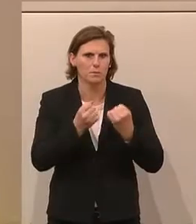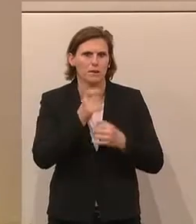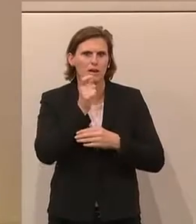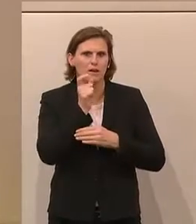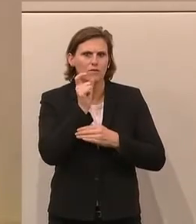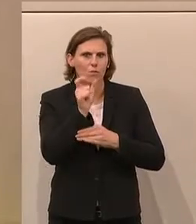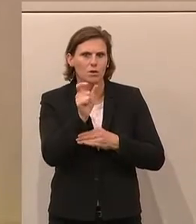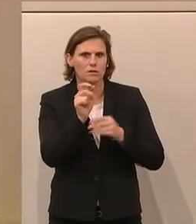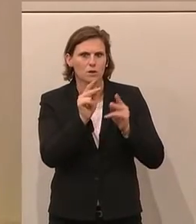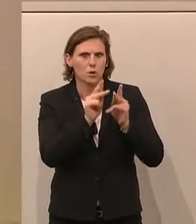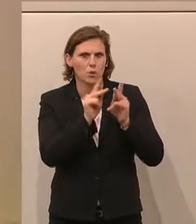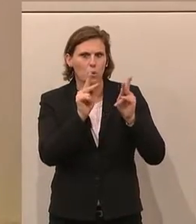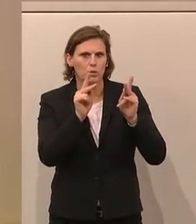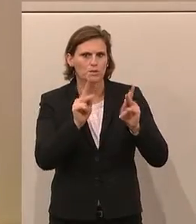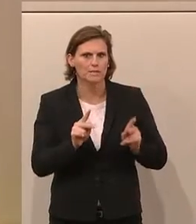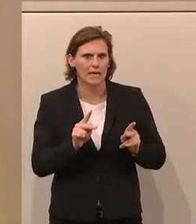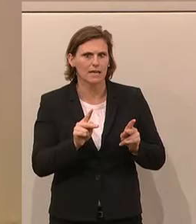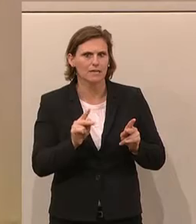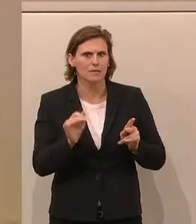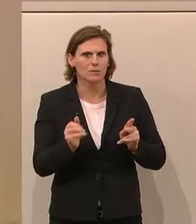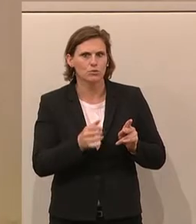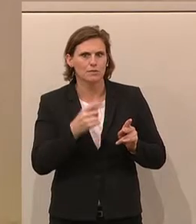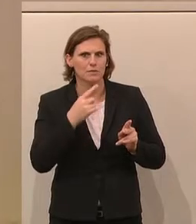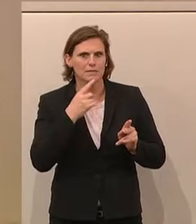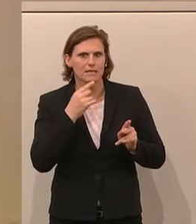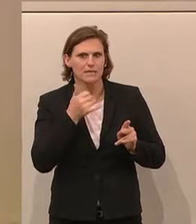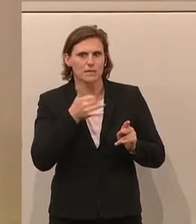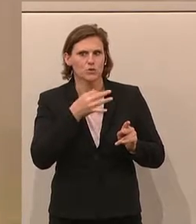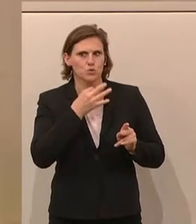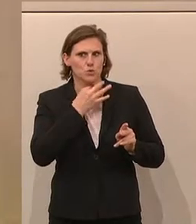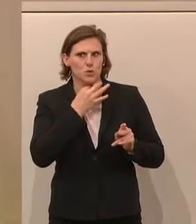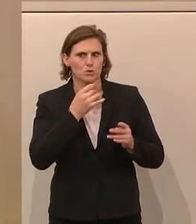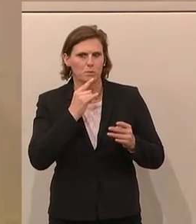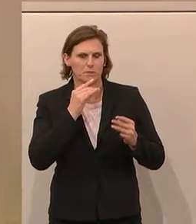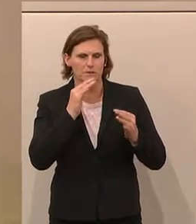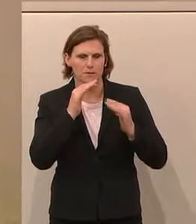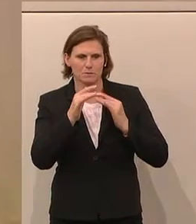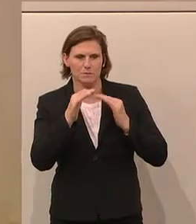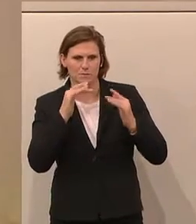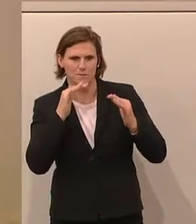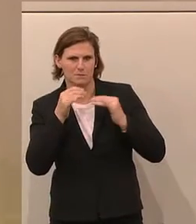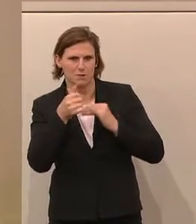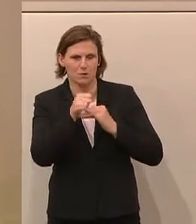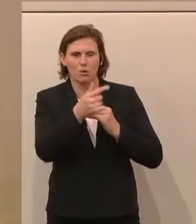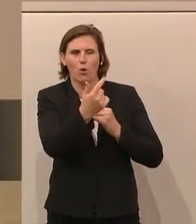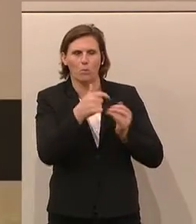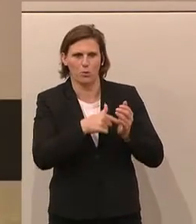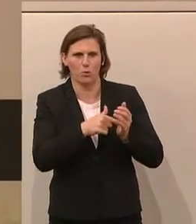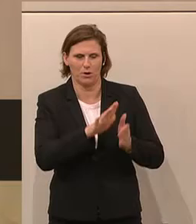Konzerne immer mit dem Unterton sagen, der so Verschwörung signalisiert. Aber das wird auch noch.